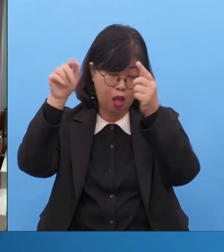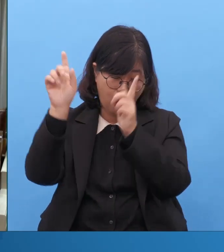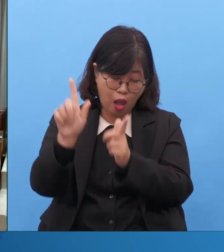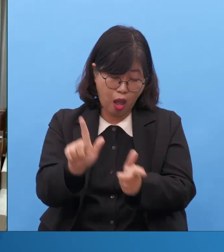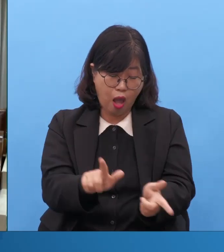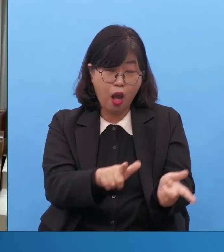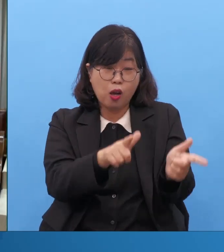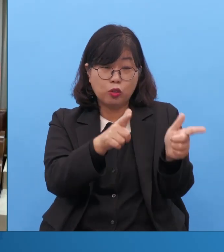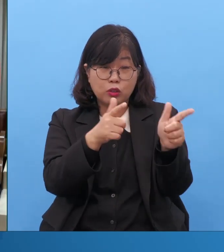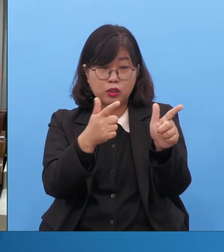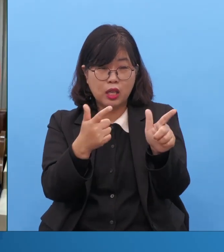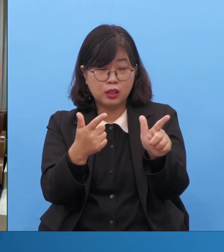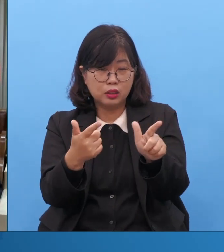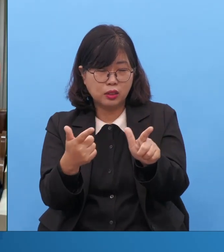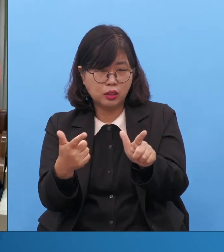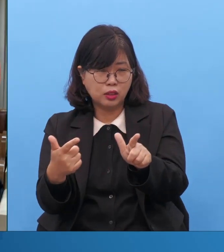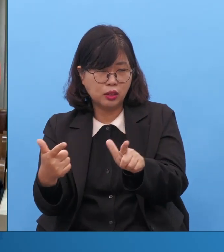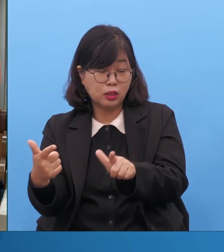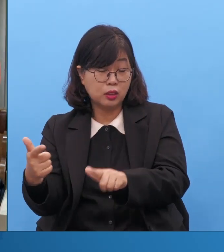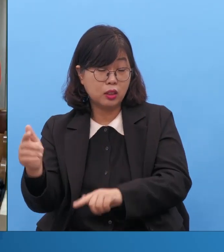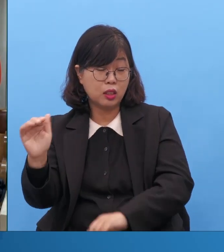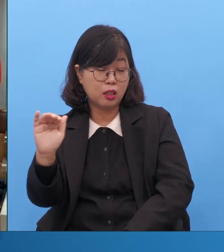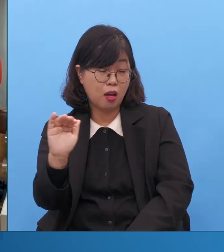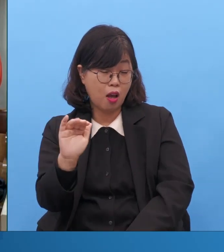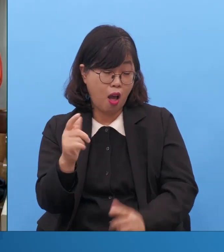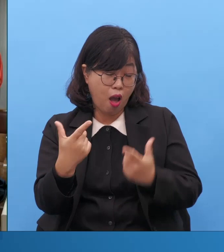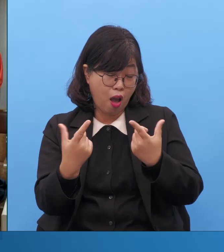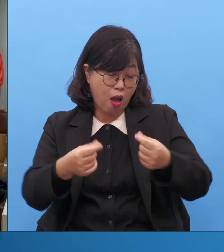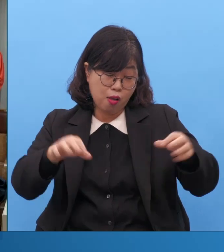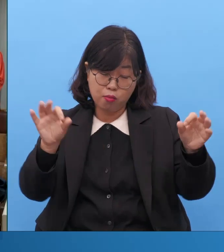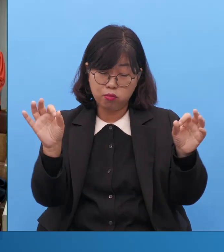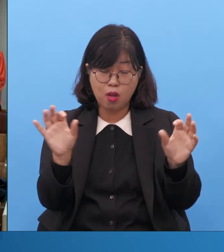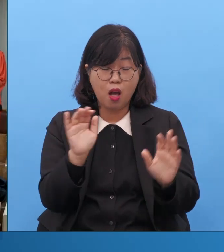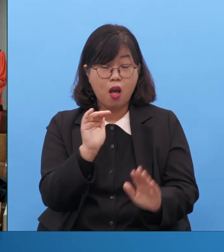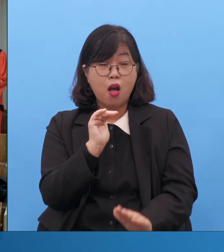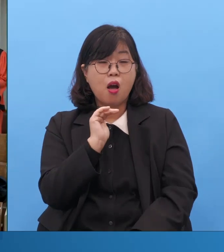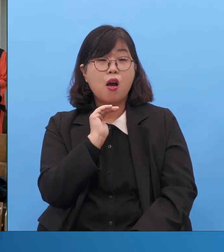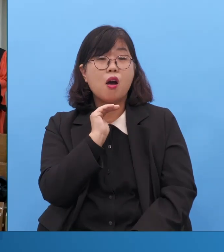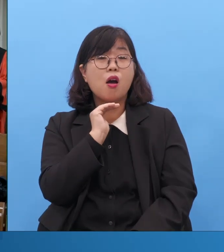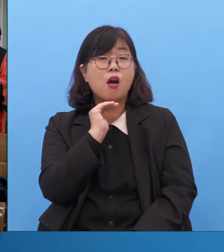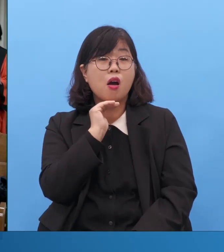천경은 하루같이 기다리셨네